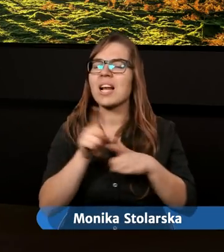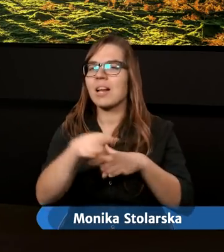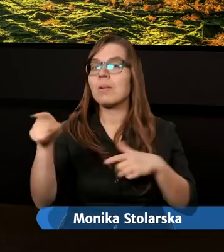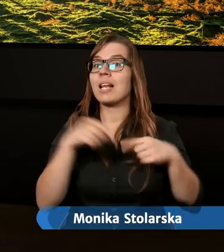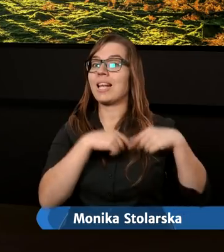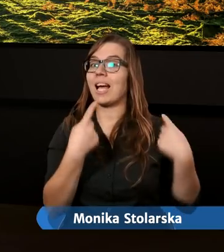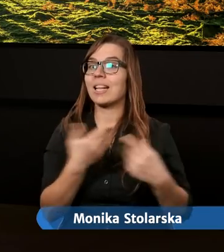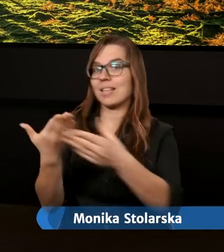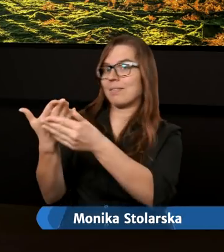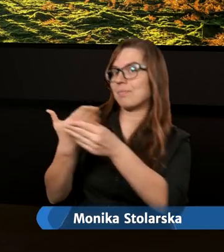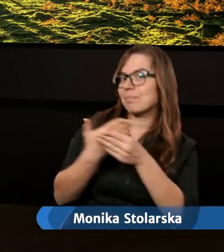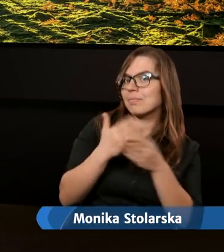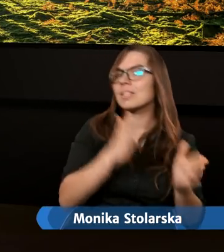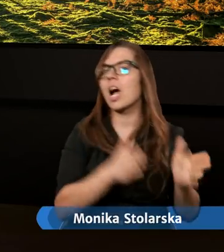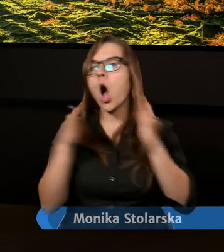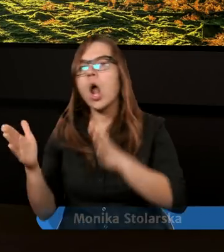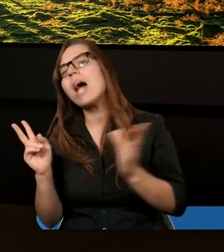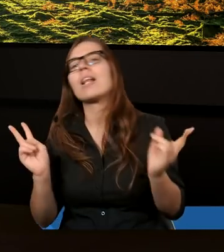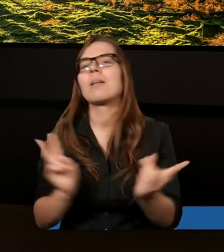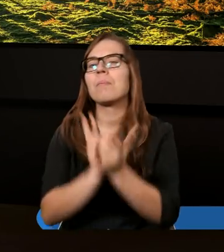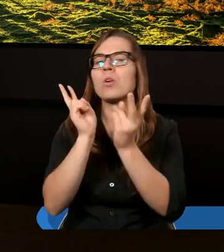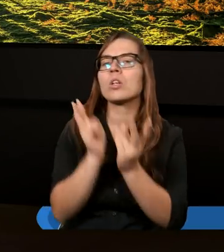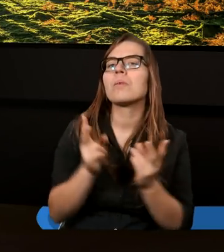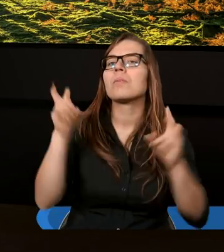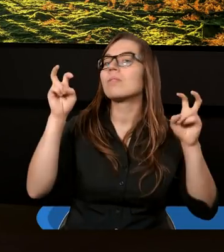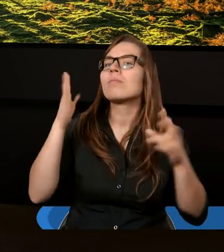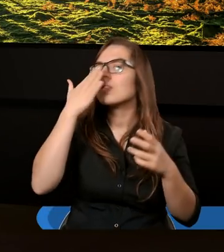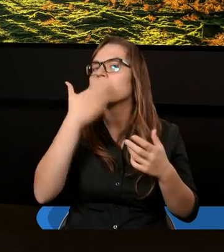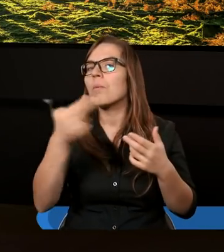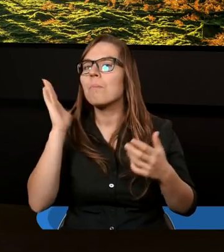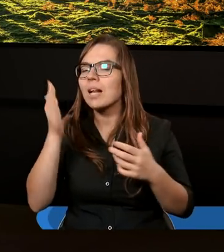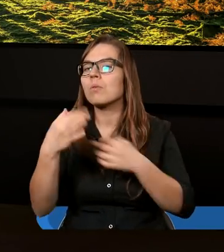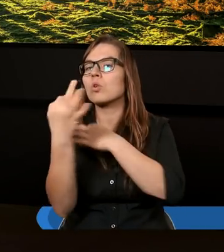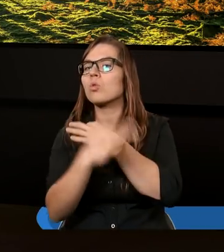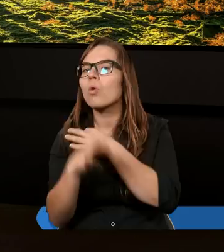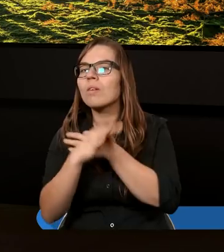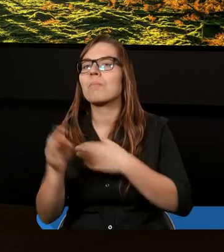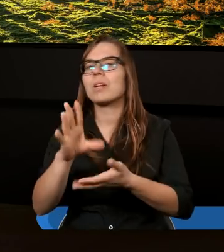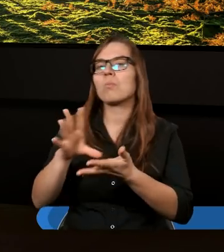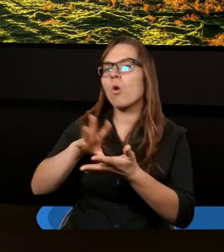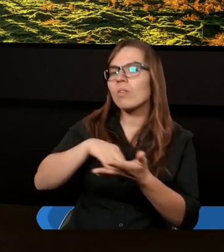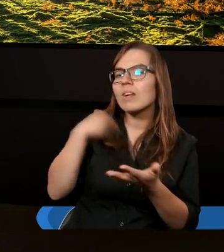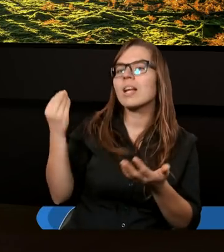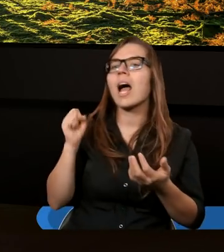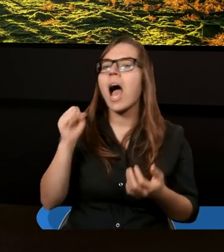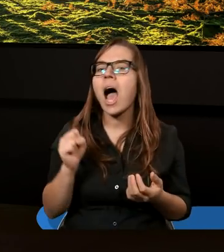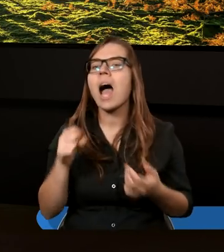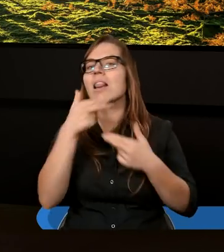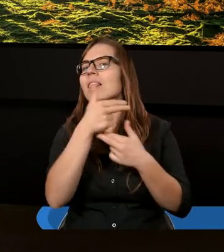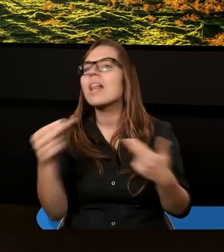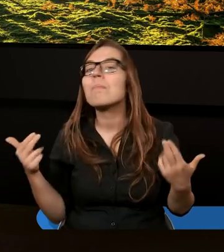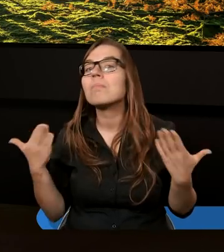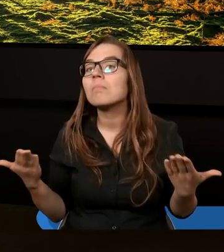serdecznie zapraszamy na następne spotkanie, podczas którego będziemy studiować z Pismo Święte, a